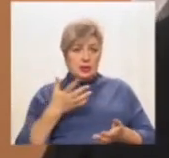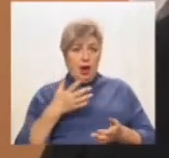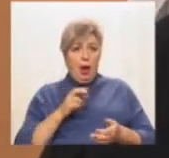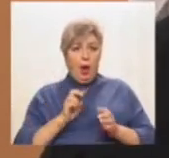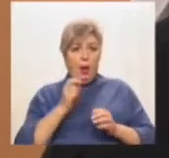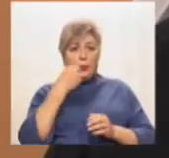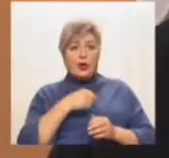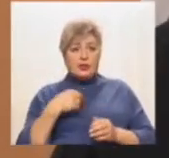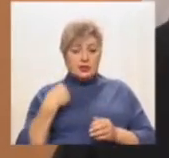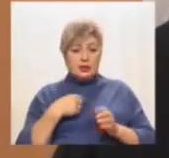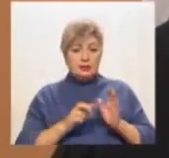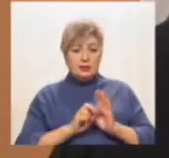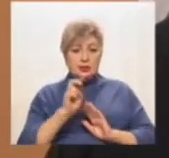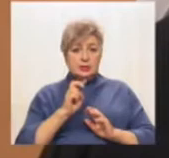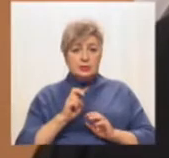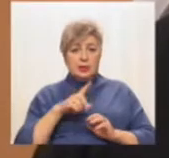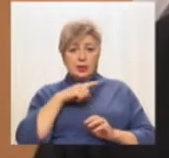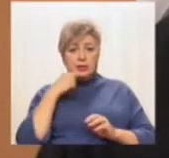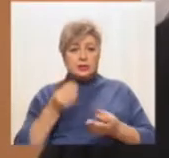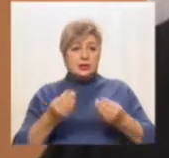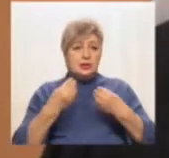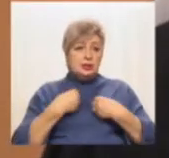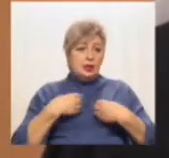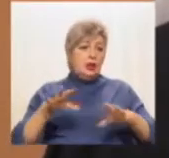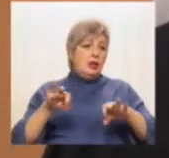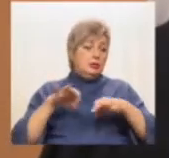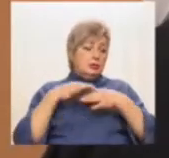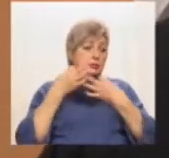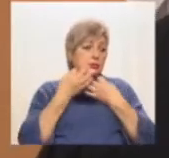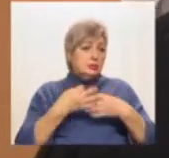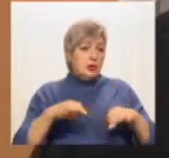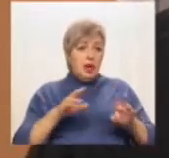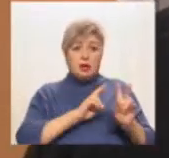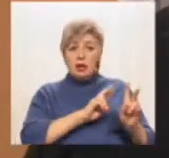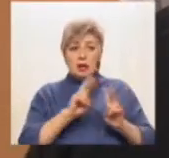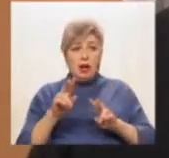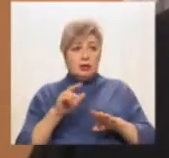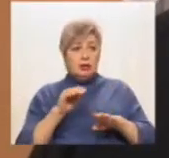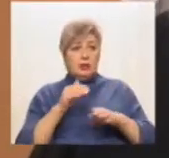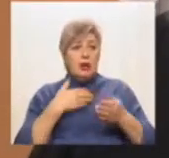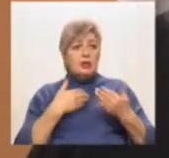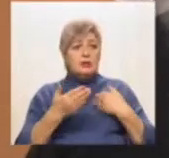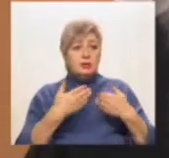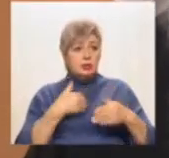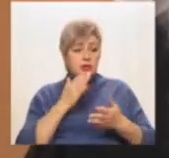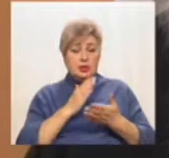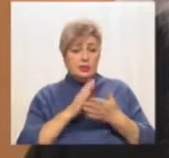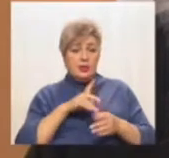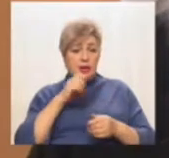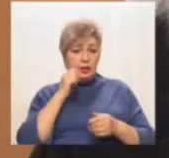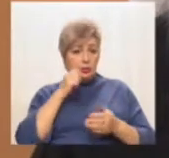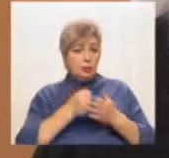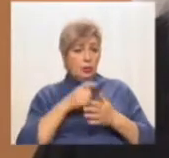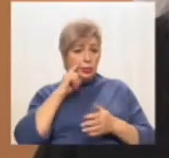як Росія дала автономію, і ніякого відношення не має до України. Причому автономія така,